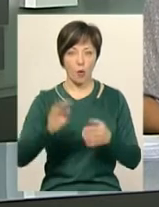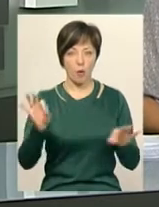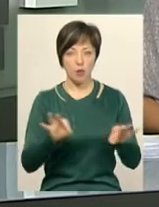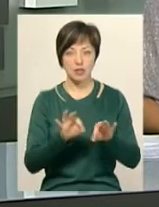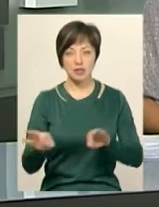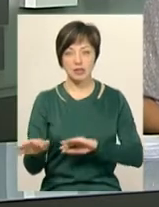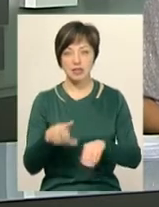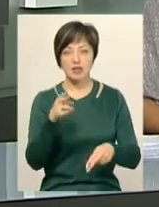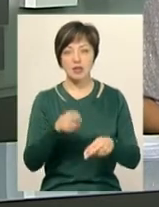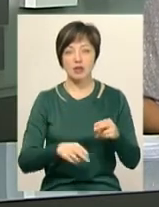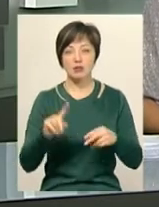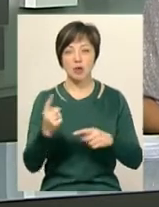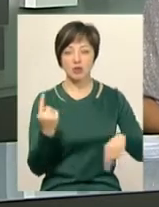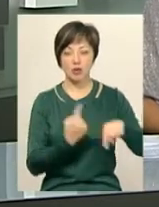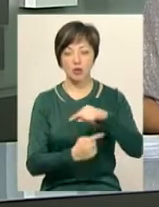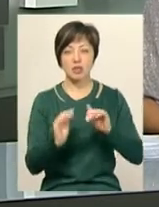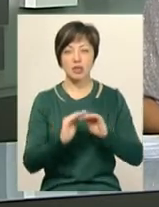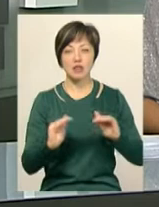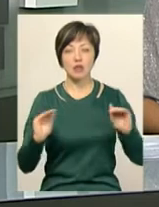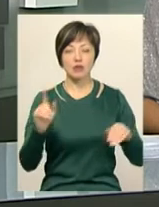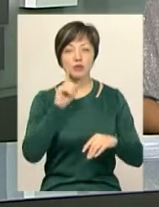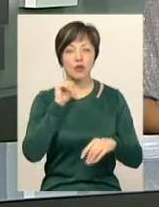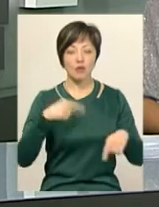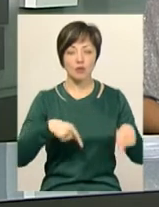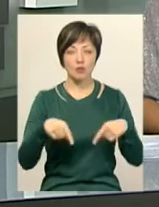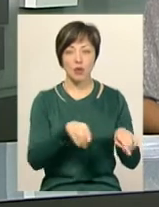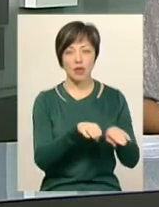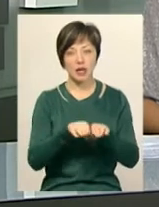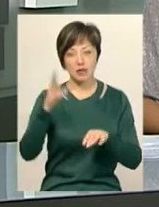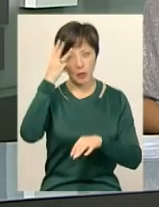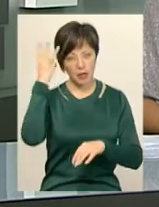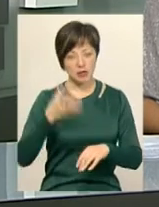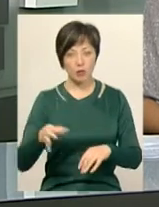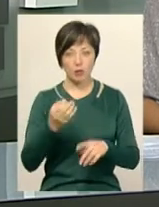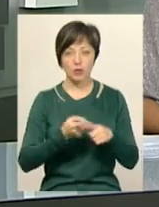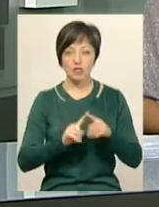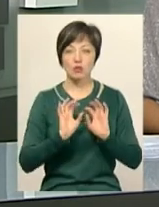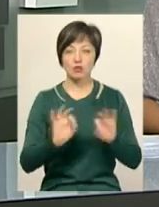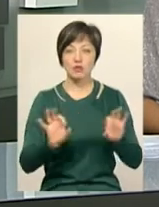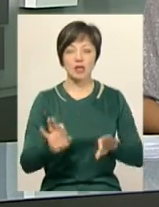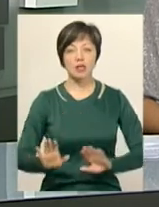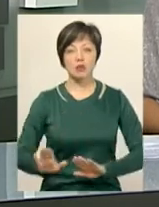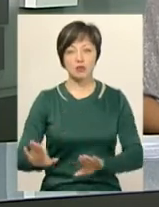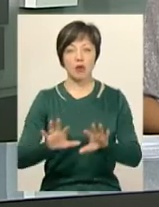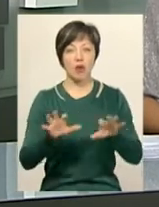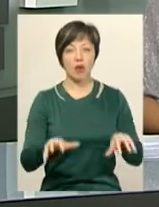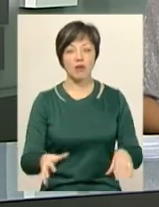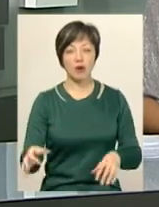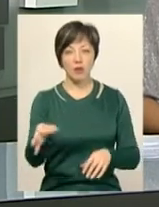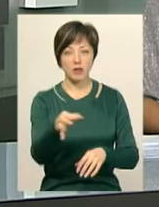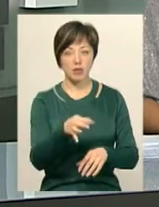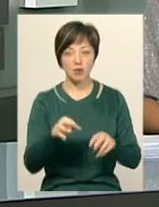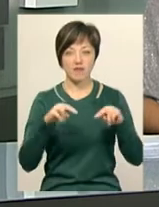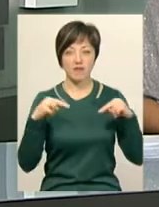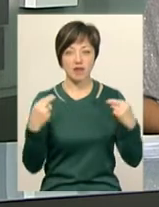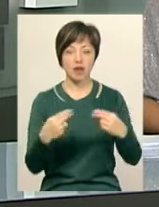Завершилось перше коло дитячо-юнацької футбольної ліги в Хмельницькій області. Про це розповідає заступник голови Хмельницької обласної